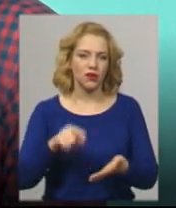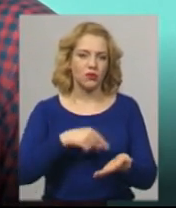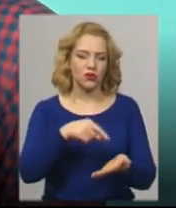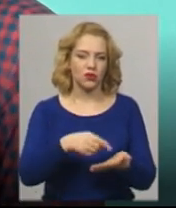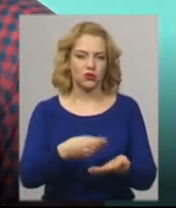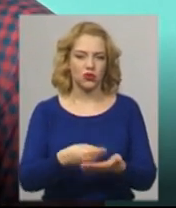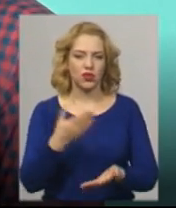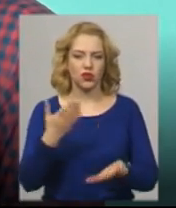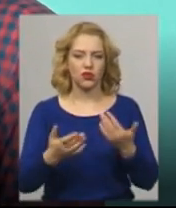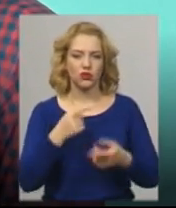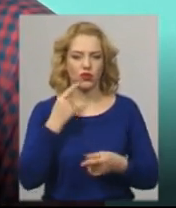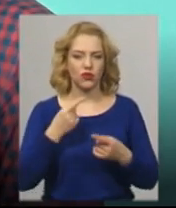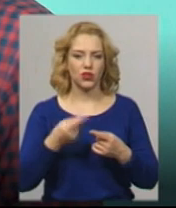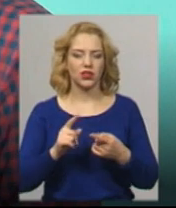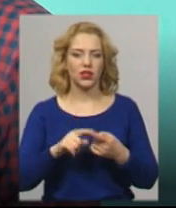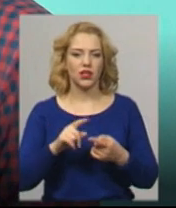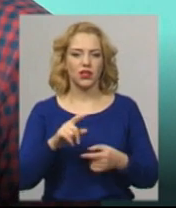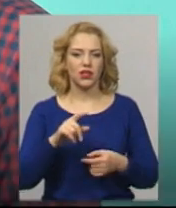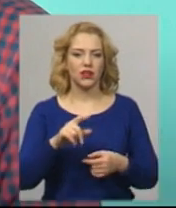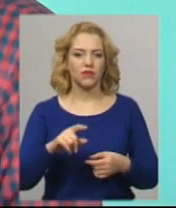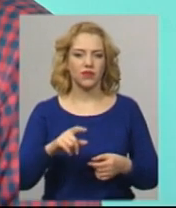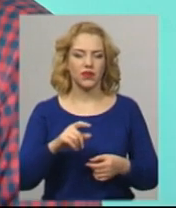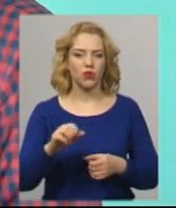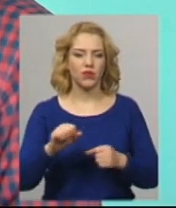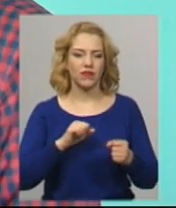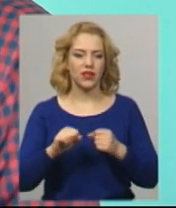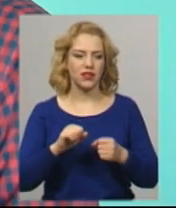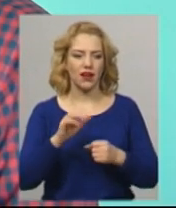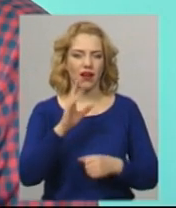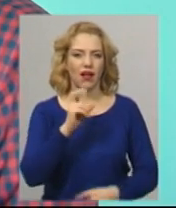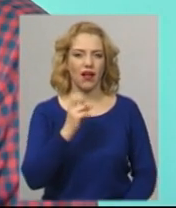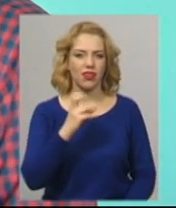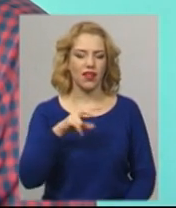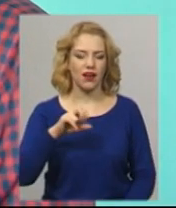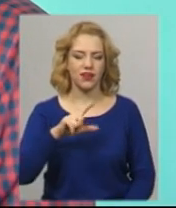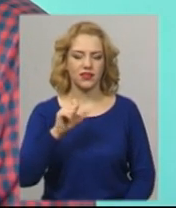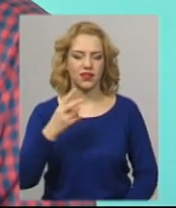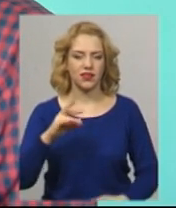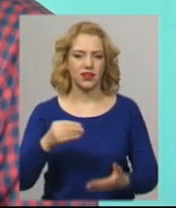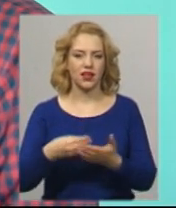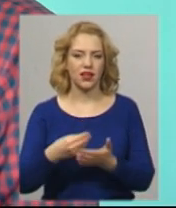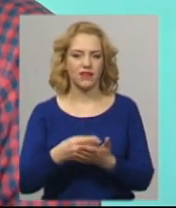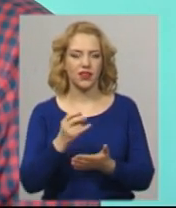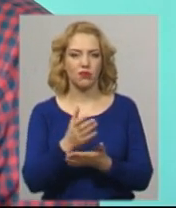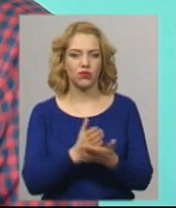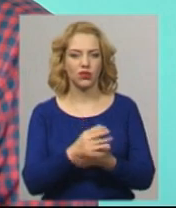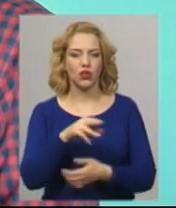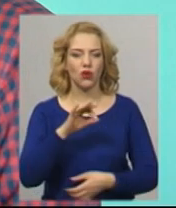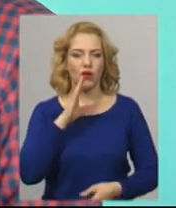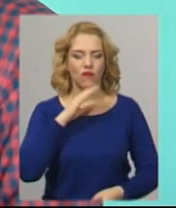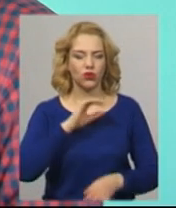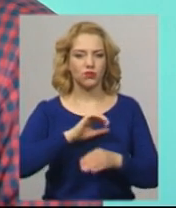водопровідно-каналізаційного господарства, яким так само було 4 лютого затверджено тарифи на послуги, то по